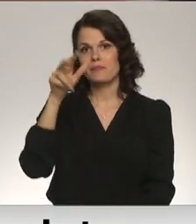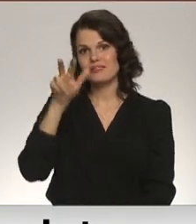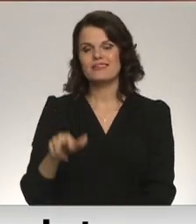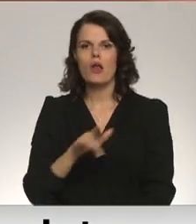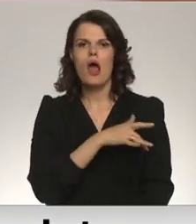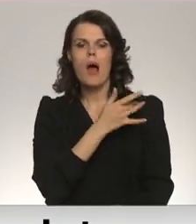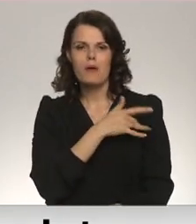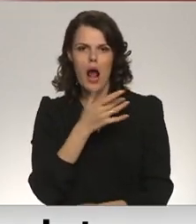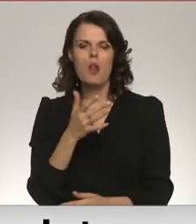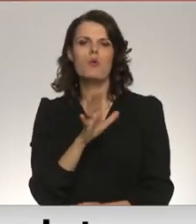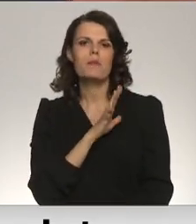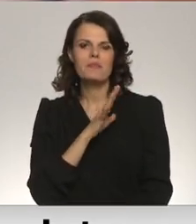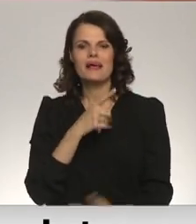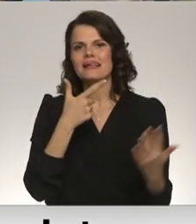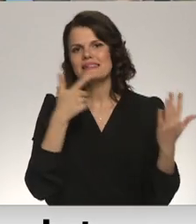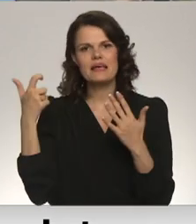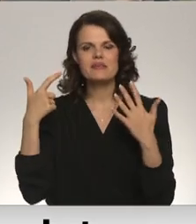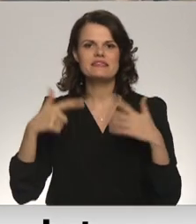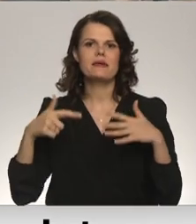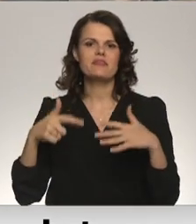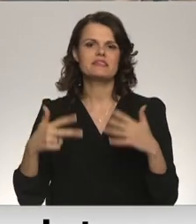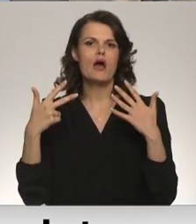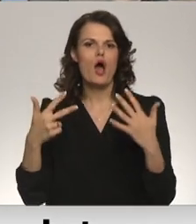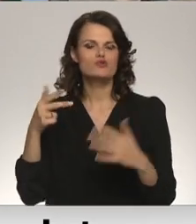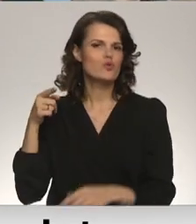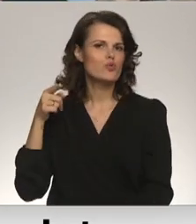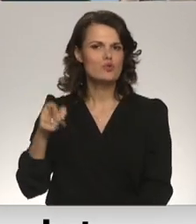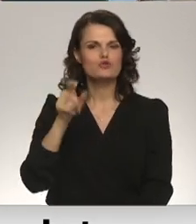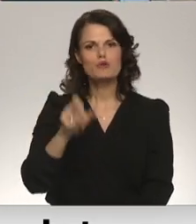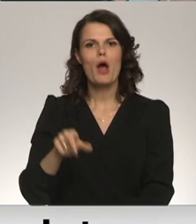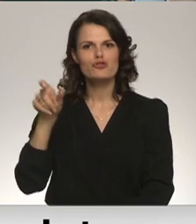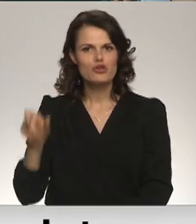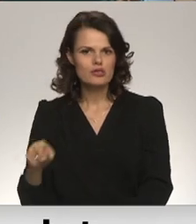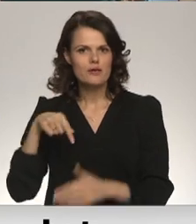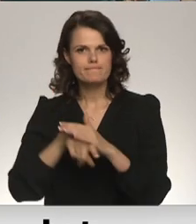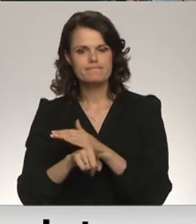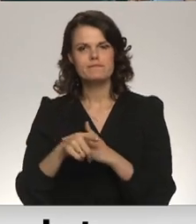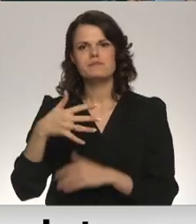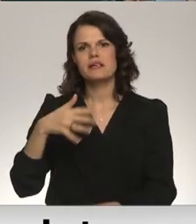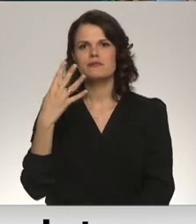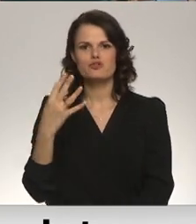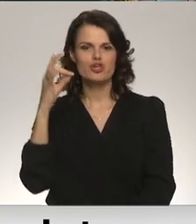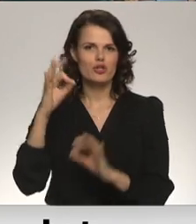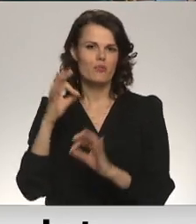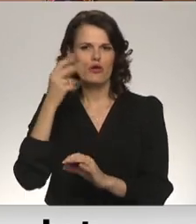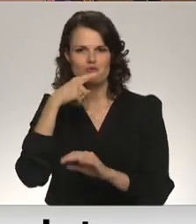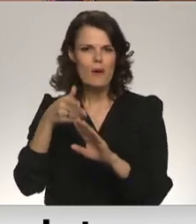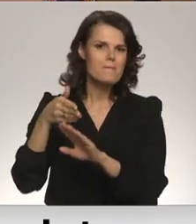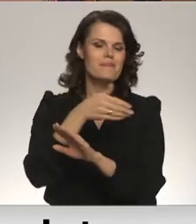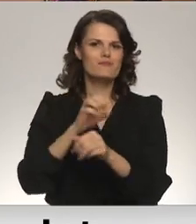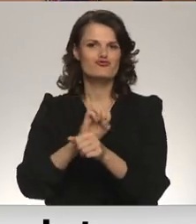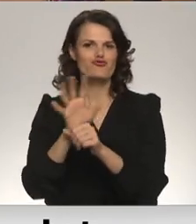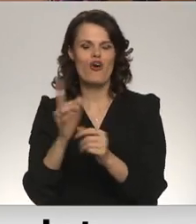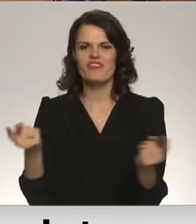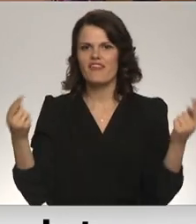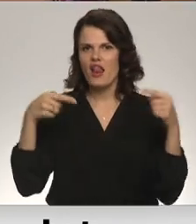apkalpoti vairāk nekā 778 tūkstoši pasažieru, kas ir aptojen 54% no pirms pandēmijas laika